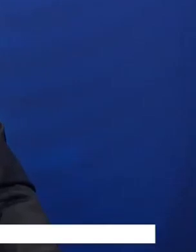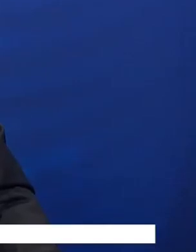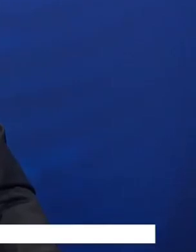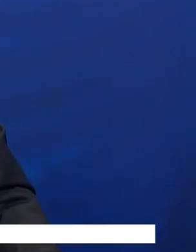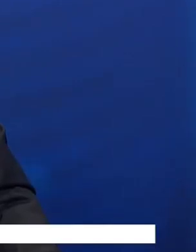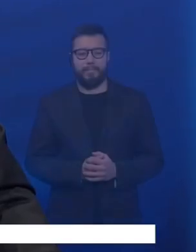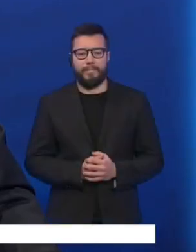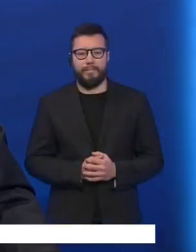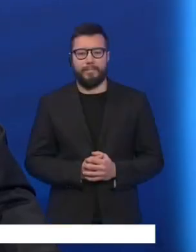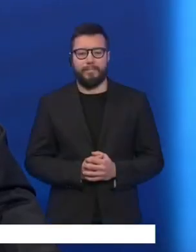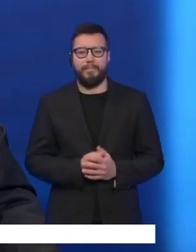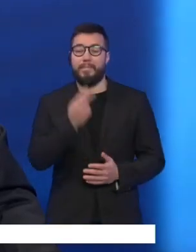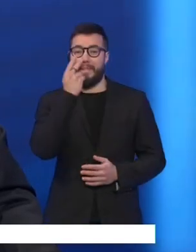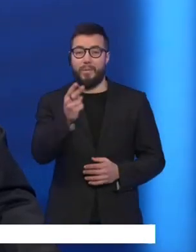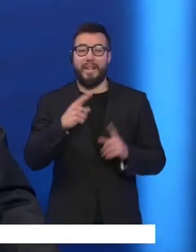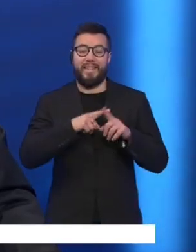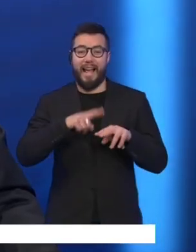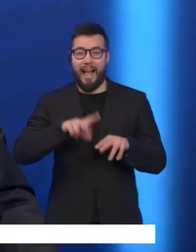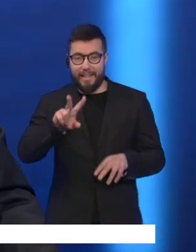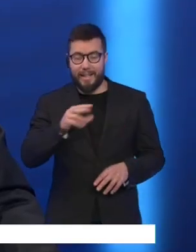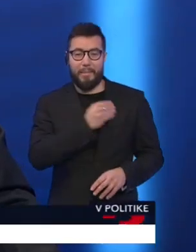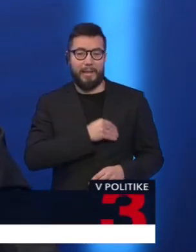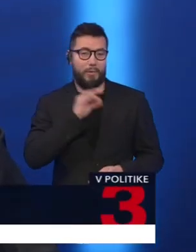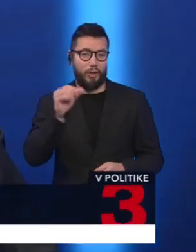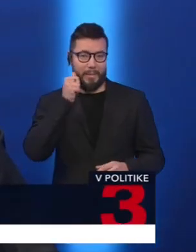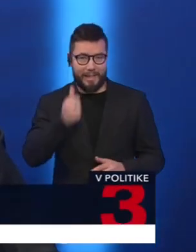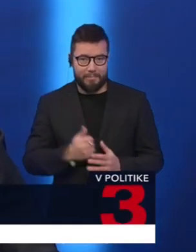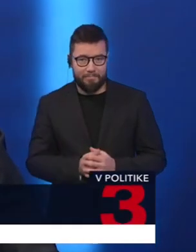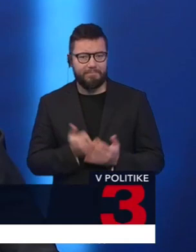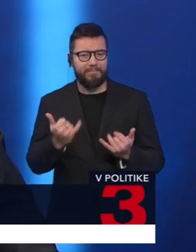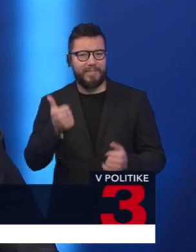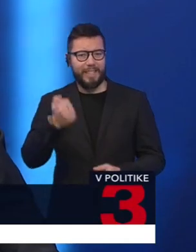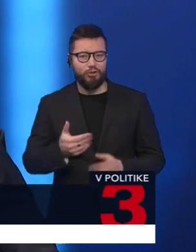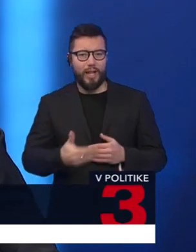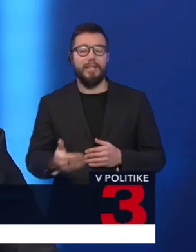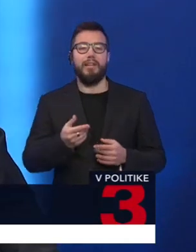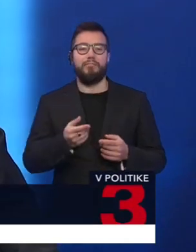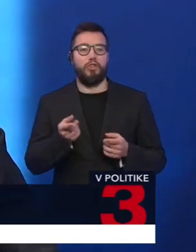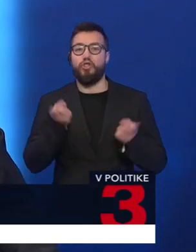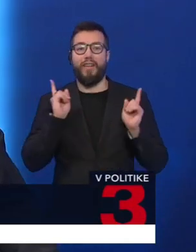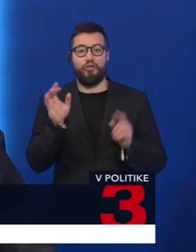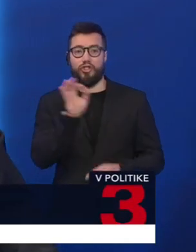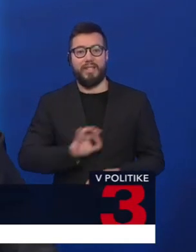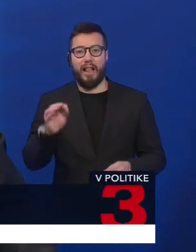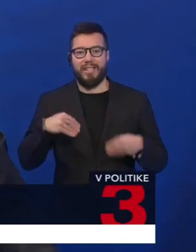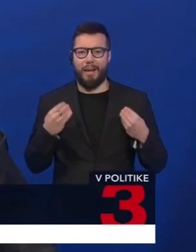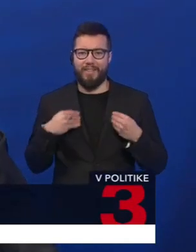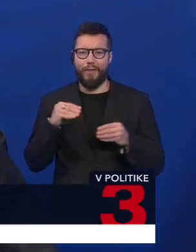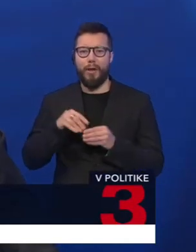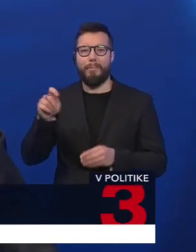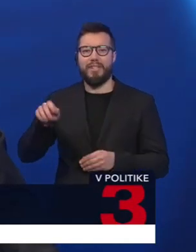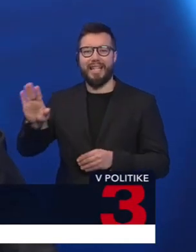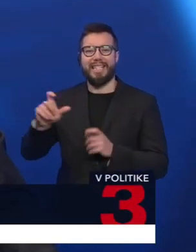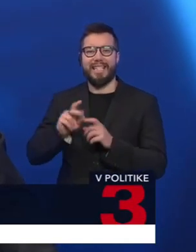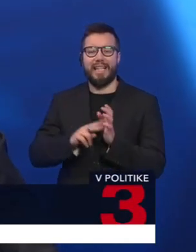Sledujete teatry, príjemný dobrý deň. Tento týždeň sa celé Slovensko bavilo na tom, ako poslanec národniarov Karol Farkašovský naletel